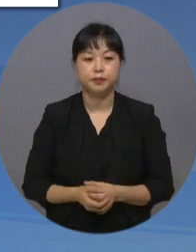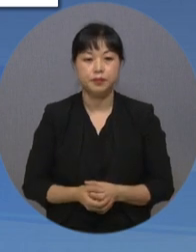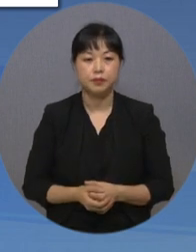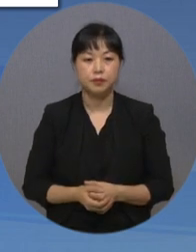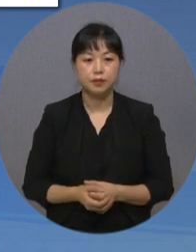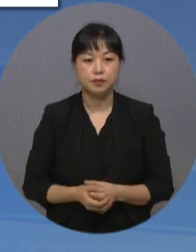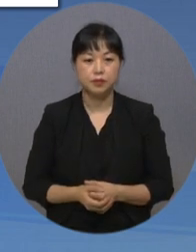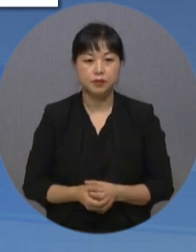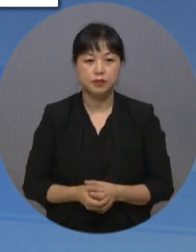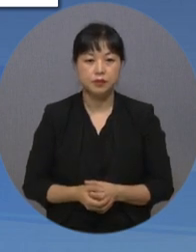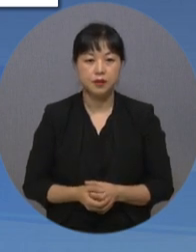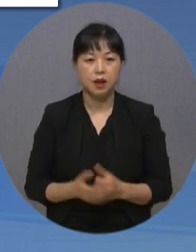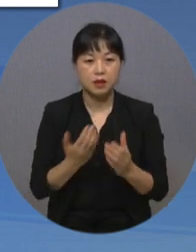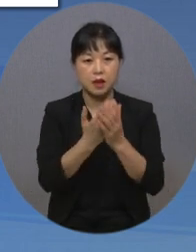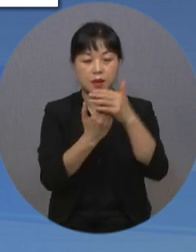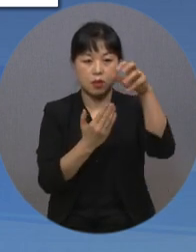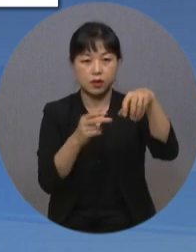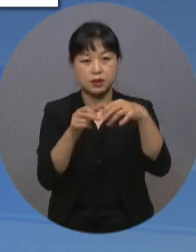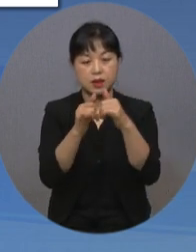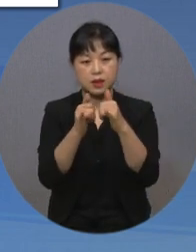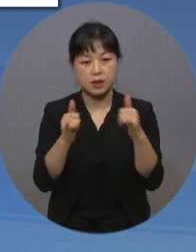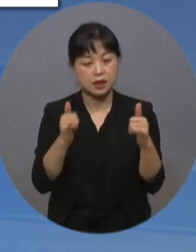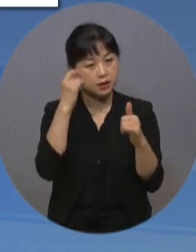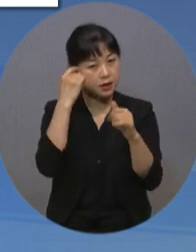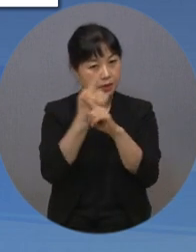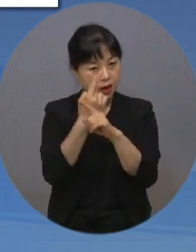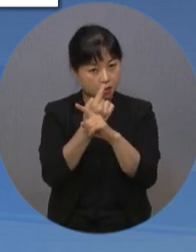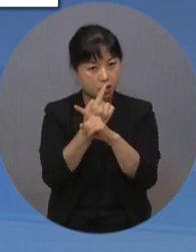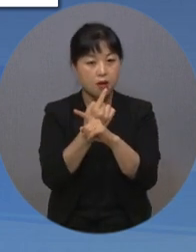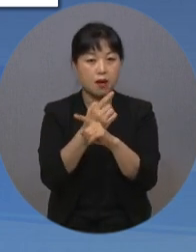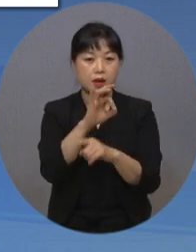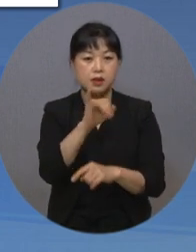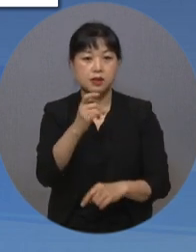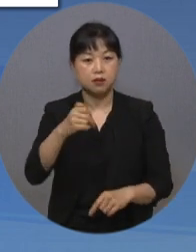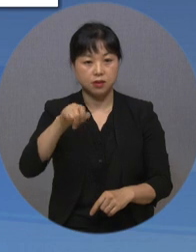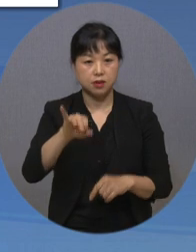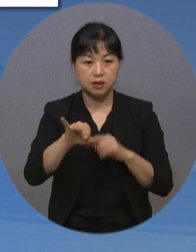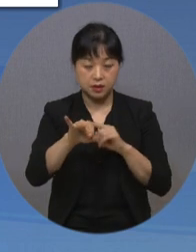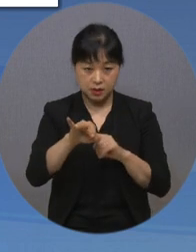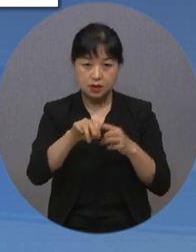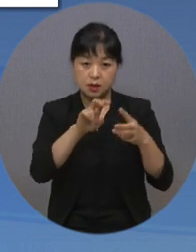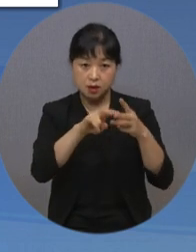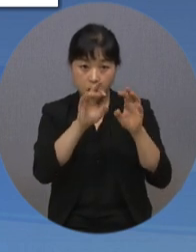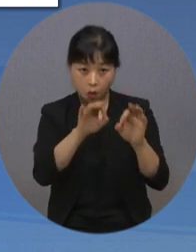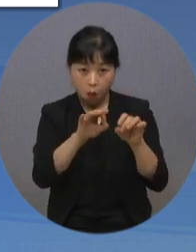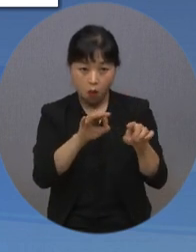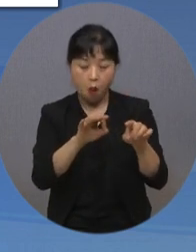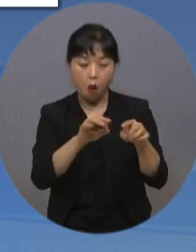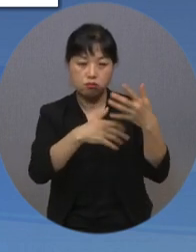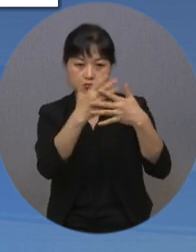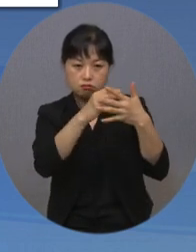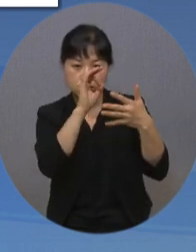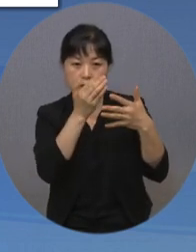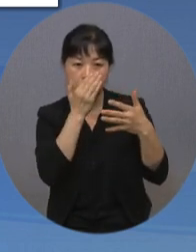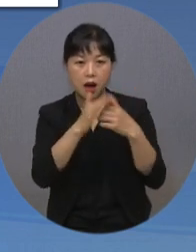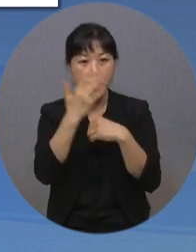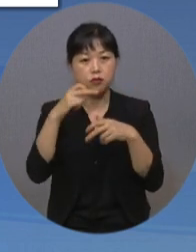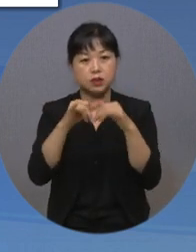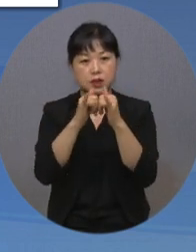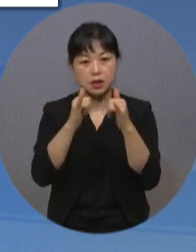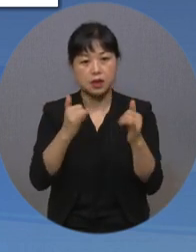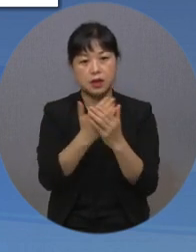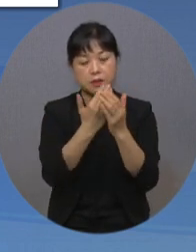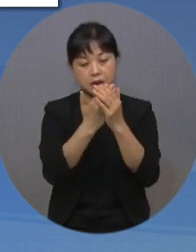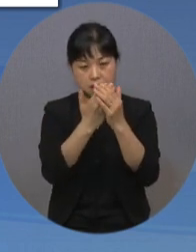해당 콘텐츠는 개발원 장애인식개선 e-러닝 센터를 통해 수강할 수 있으며 한국장애인개발원 유튜브 채널에서도